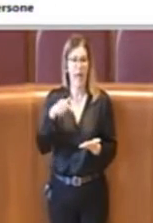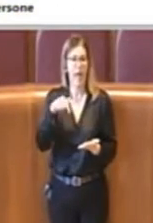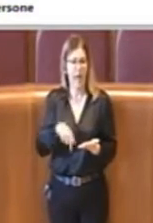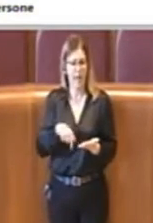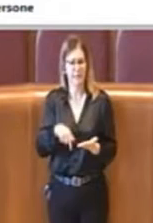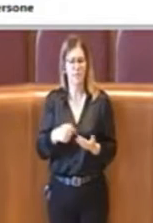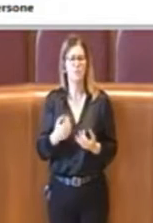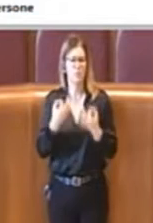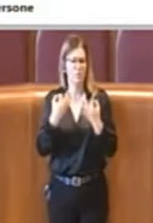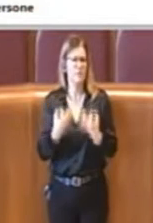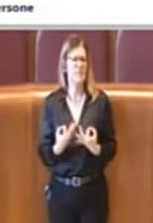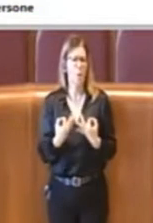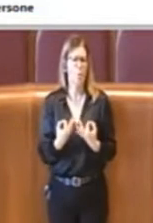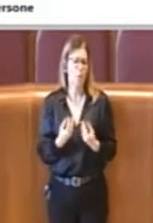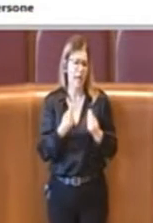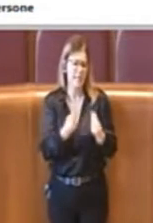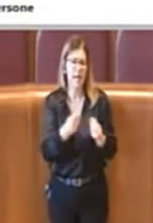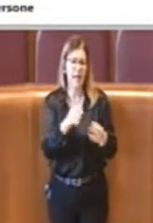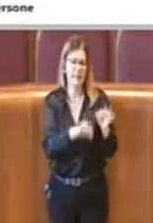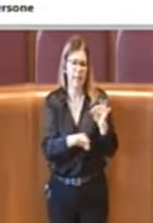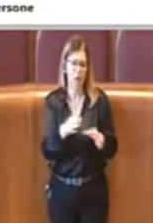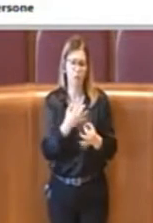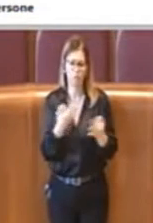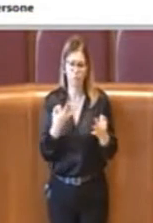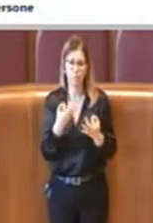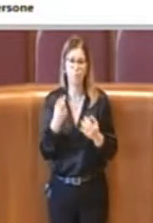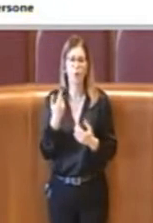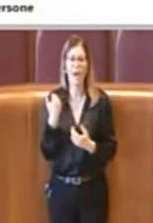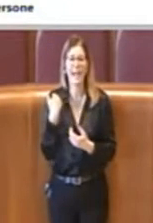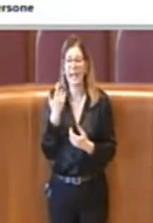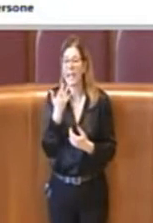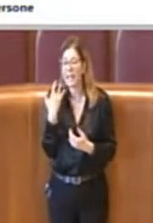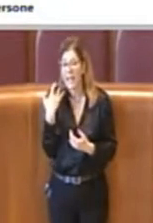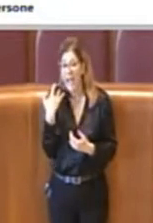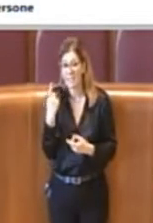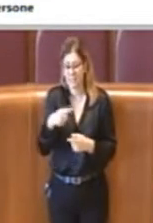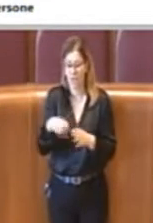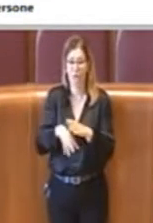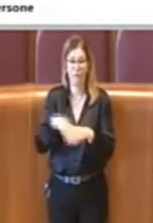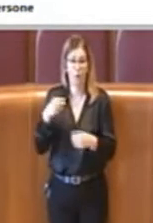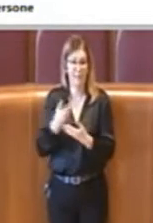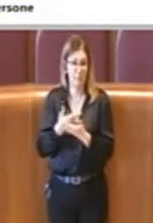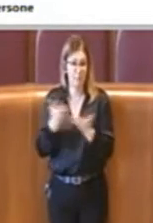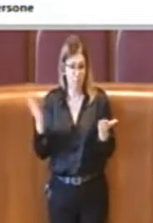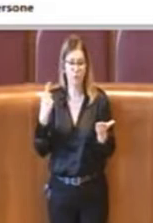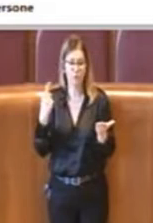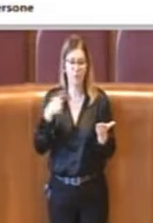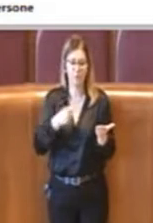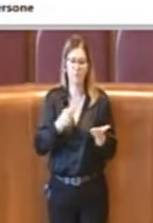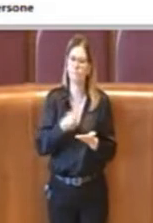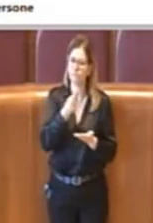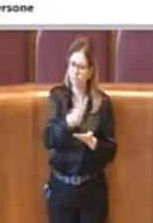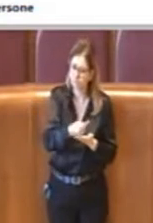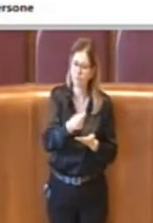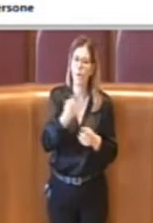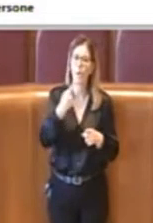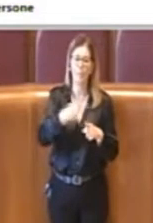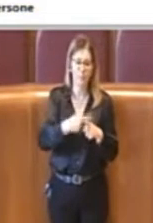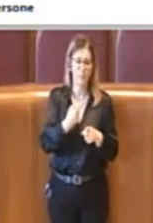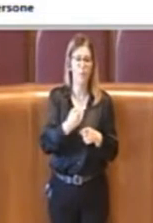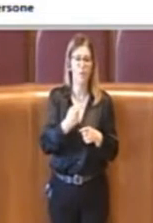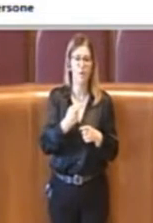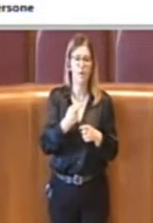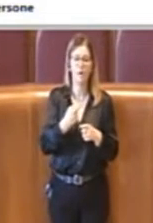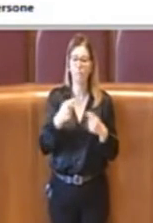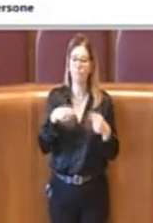sicurezza il teatro con i fondi pubblici, assicurandone l'erogazione delle sovvenzioni anche in presenza